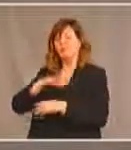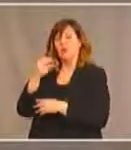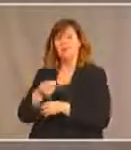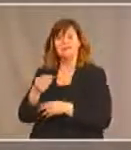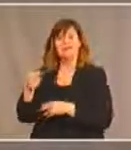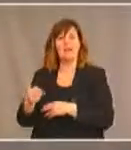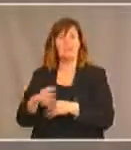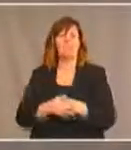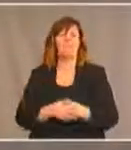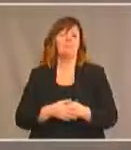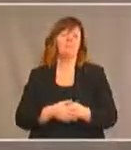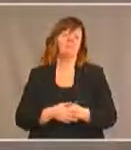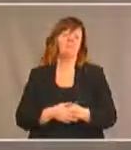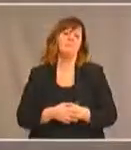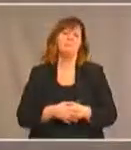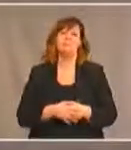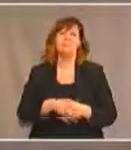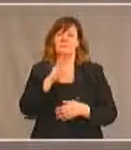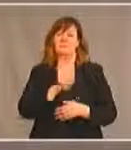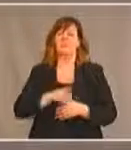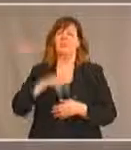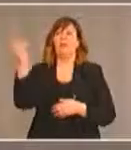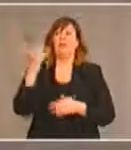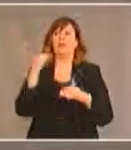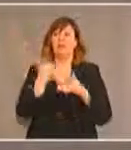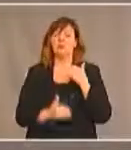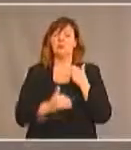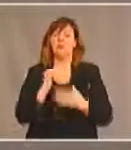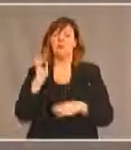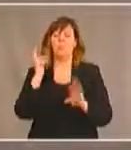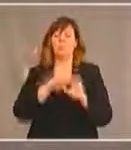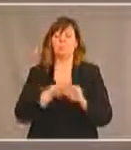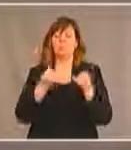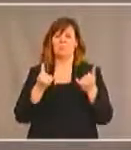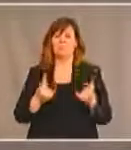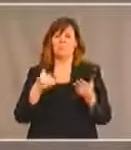Je suis très heureux de participer à ce dialogue